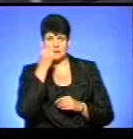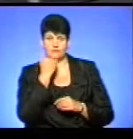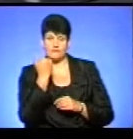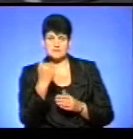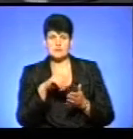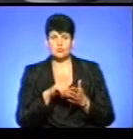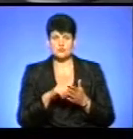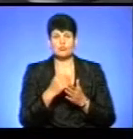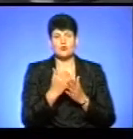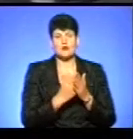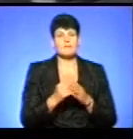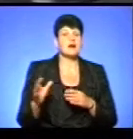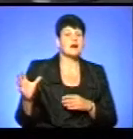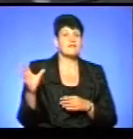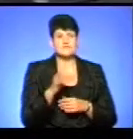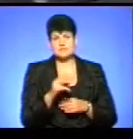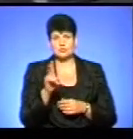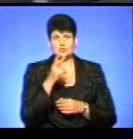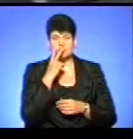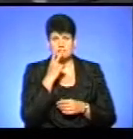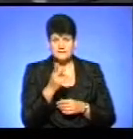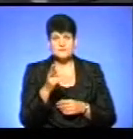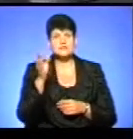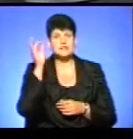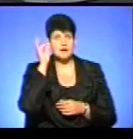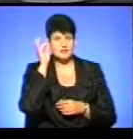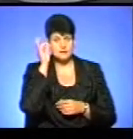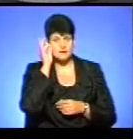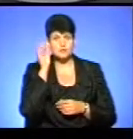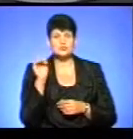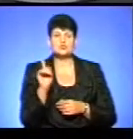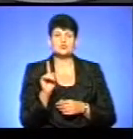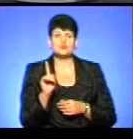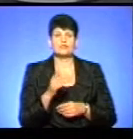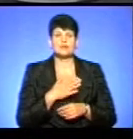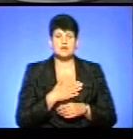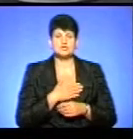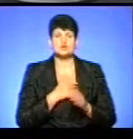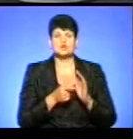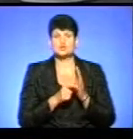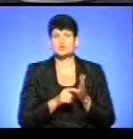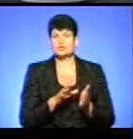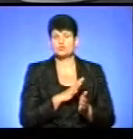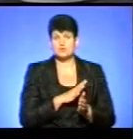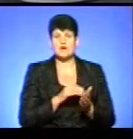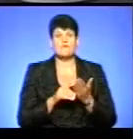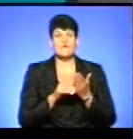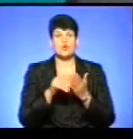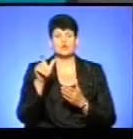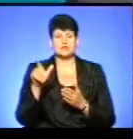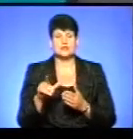участь у програмі. А всі, хто нас дивився, нагадаю, що у нашій студії сьогодні була волонтерка